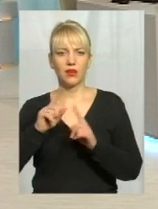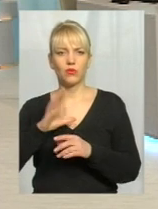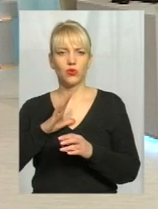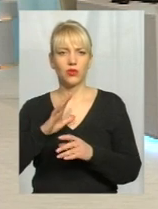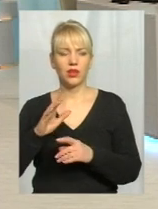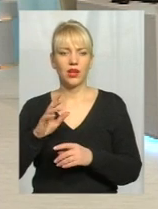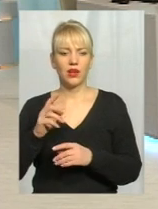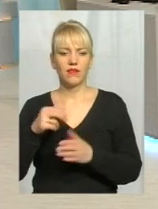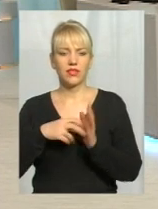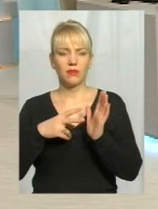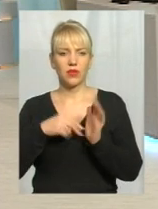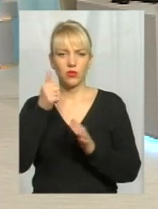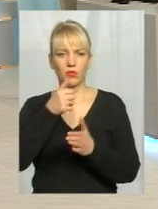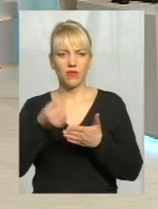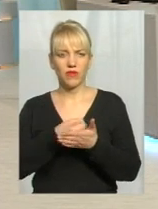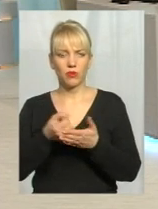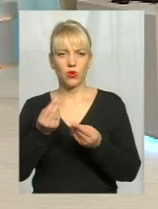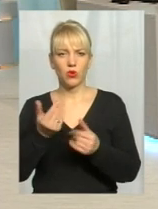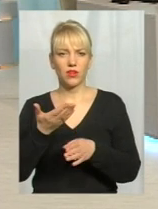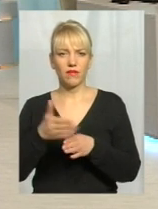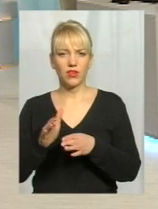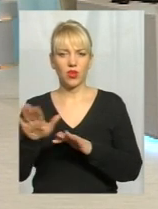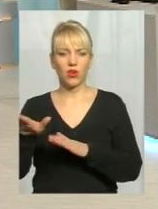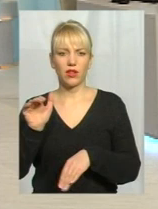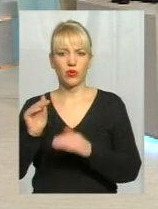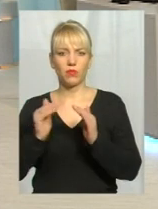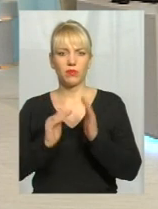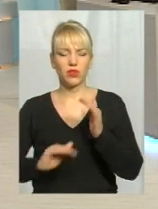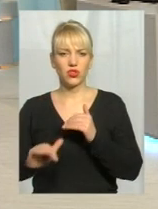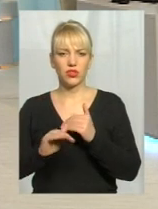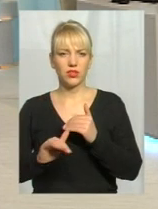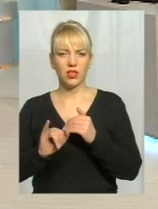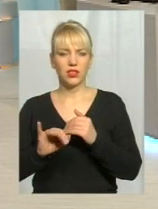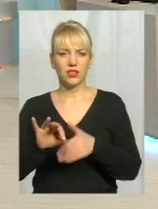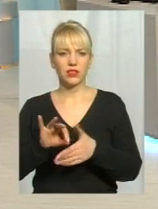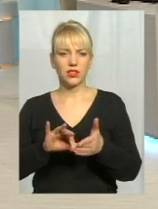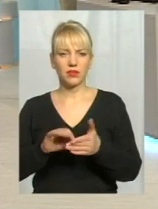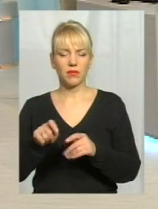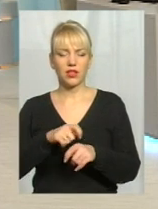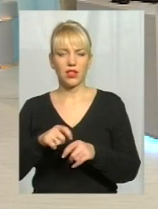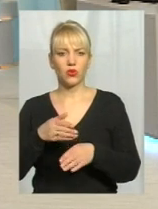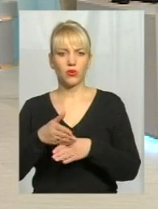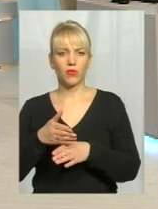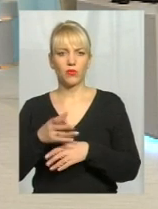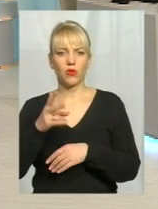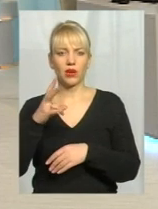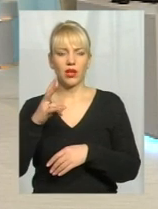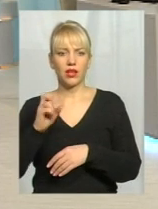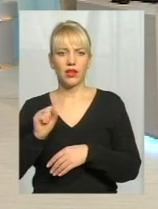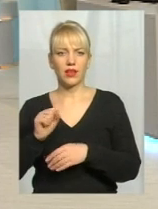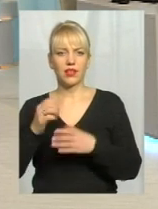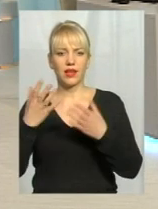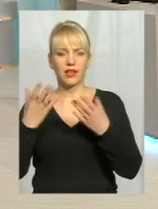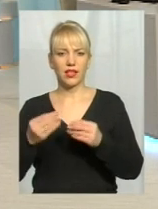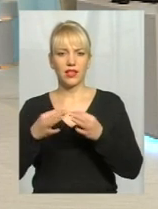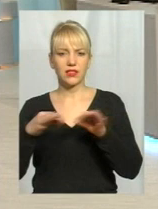вибили гроші, нам виділили на оренду приміщення, обиразувала матеріальна допомога до Дня Незалежності, Дня захисника